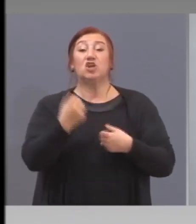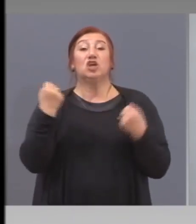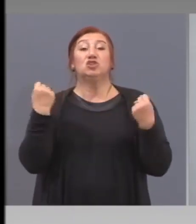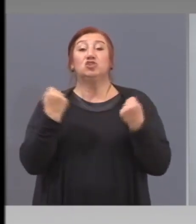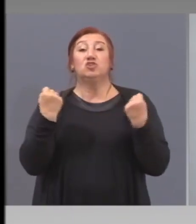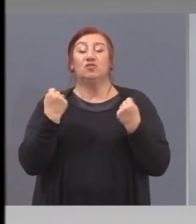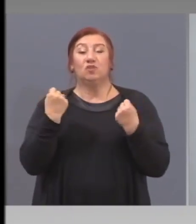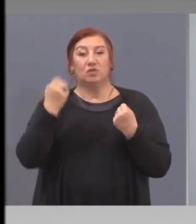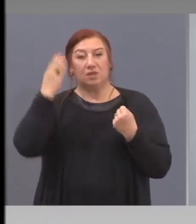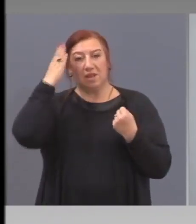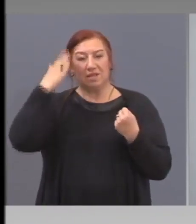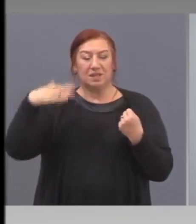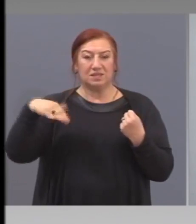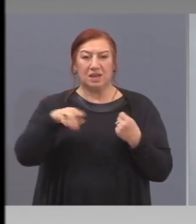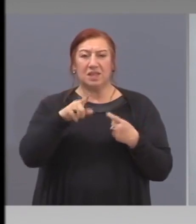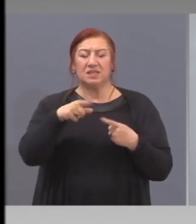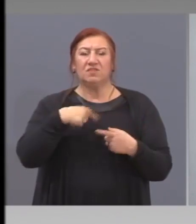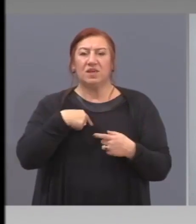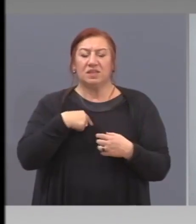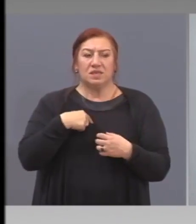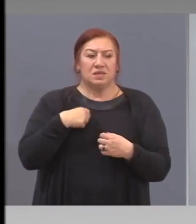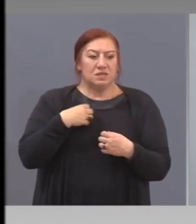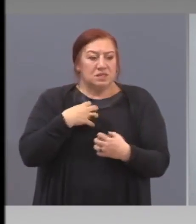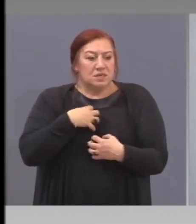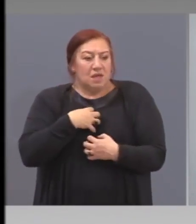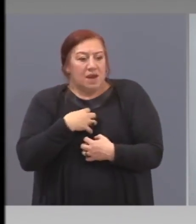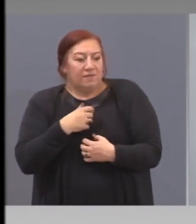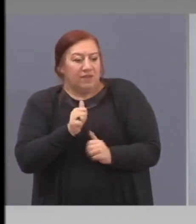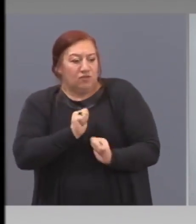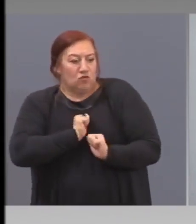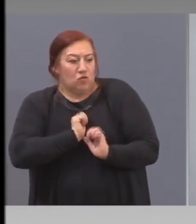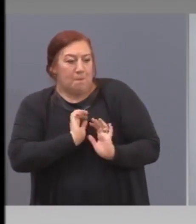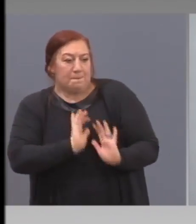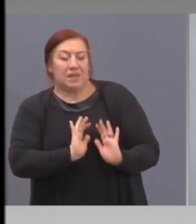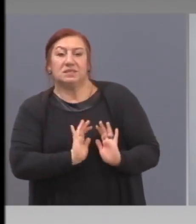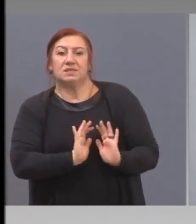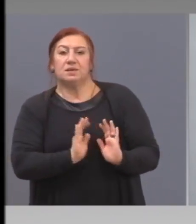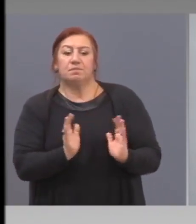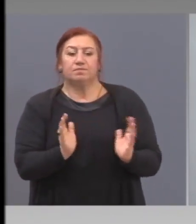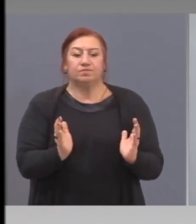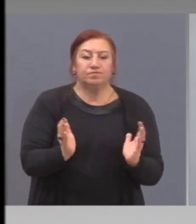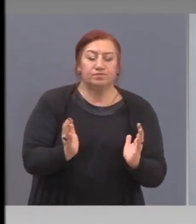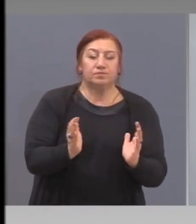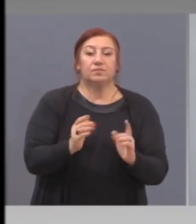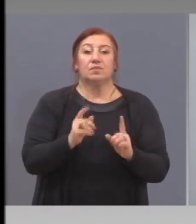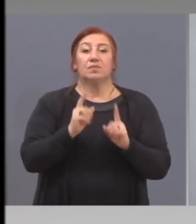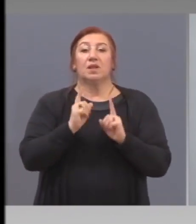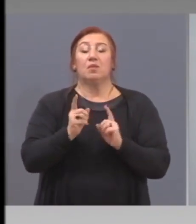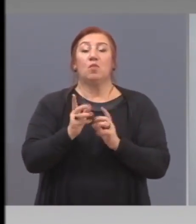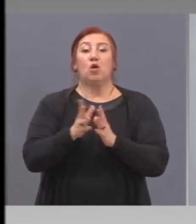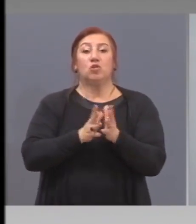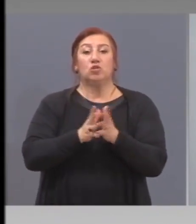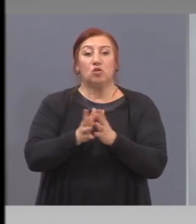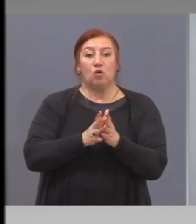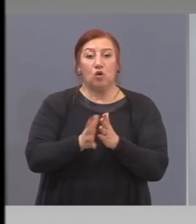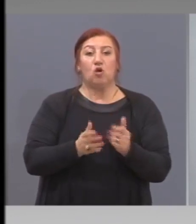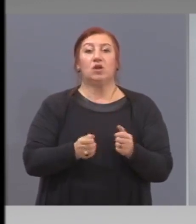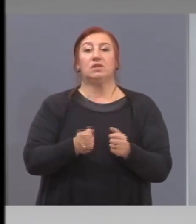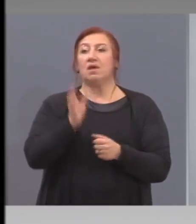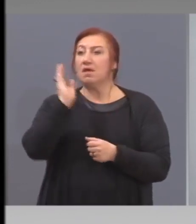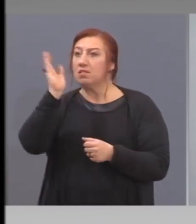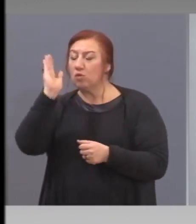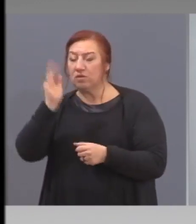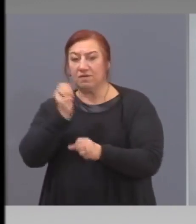За това ние толкова ревниво пазиме да могат хората да отиват и да не затворят